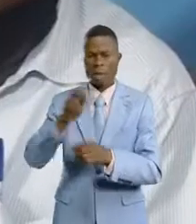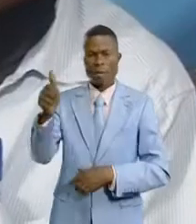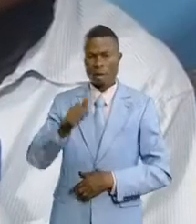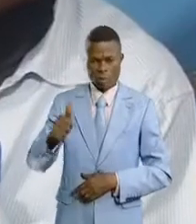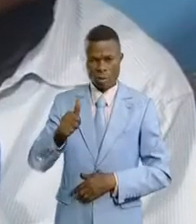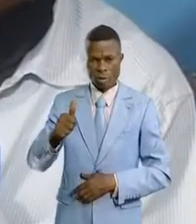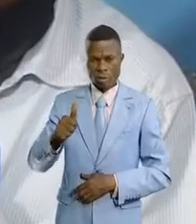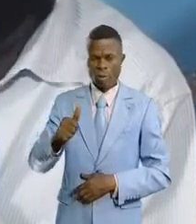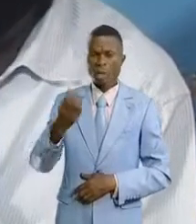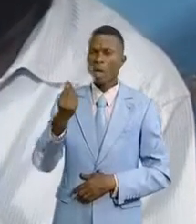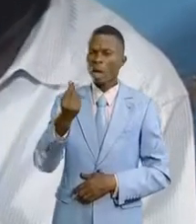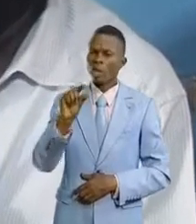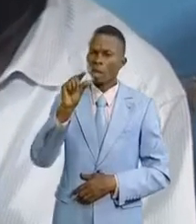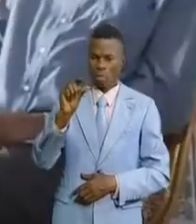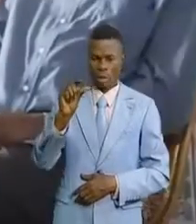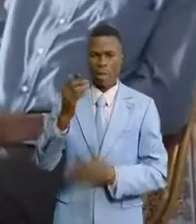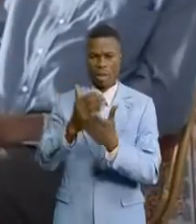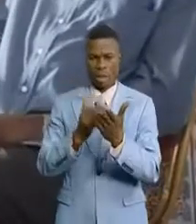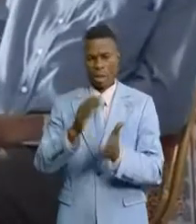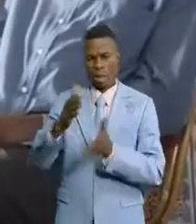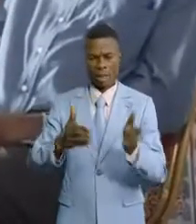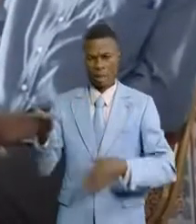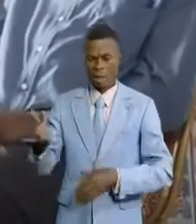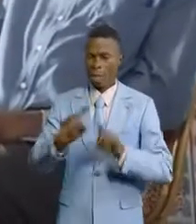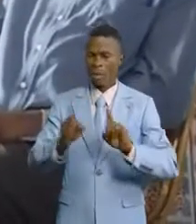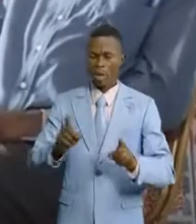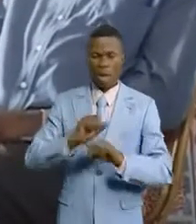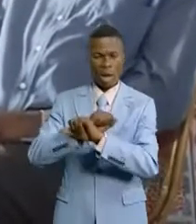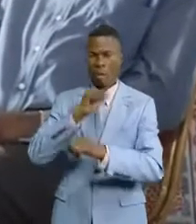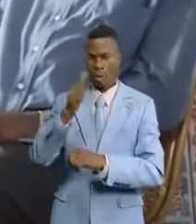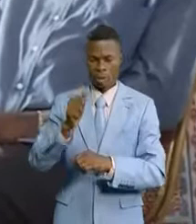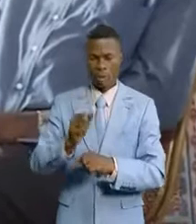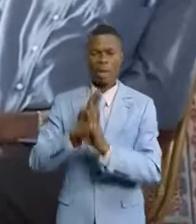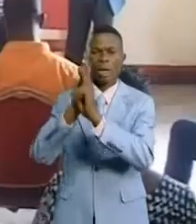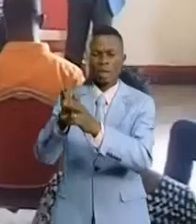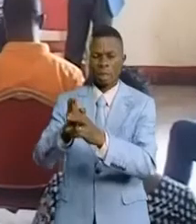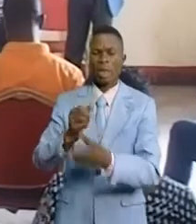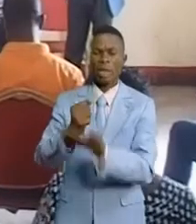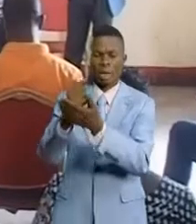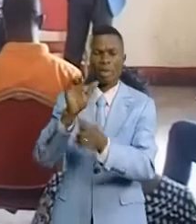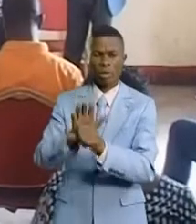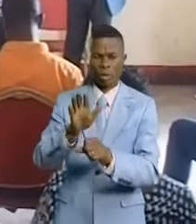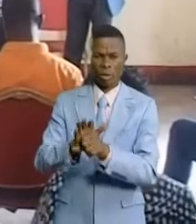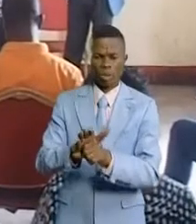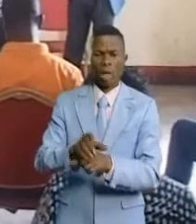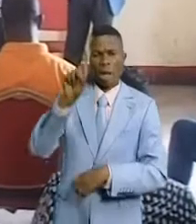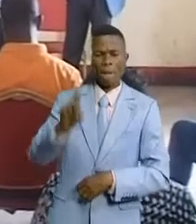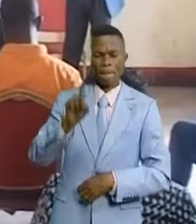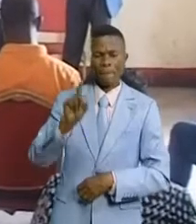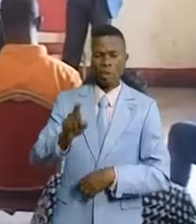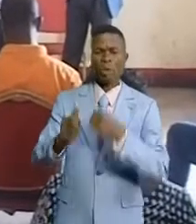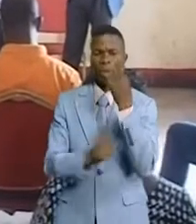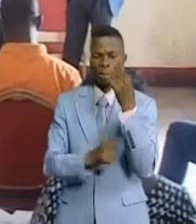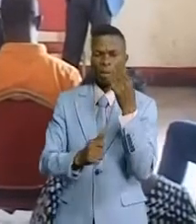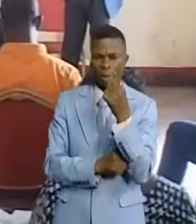Un faible taux enregistré. Mais cela n'a pas empêché de répondre tant soit peu aux besoins exprimés par la